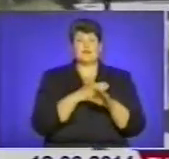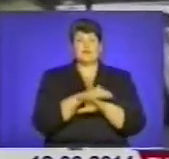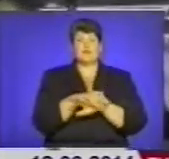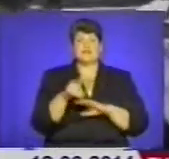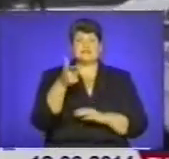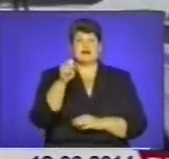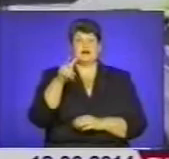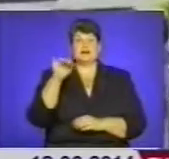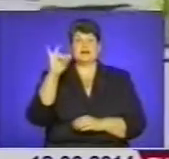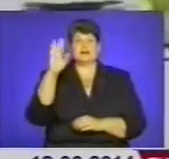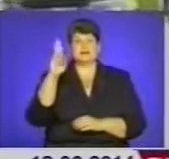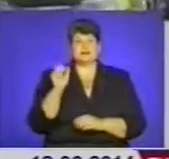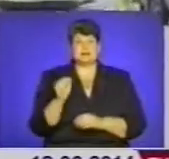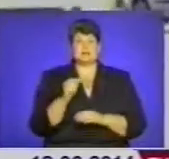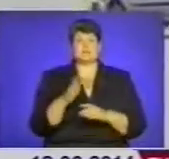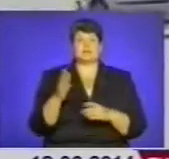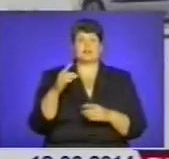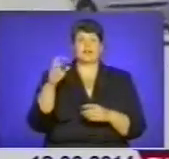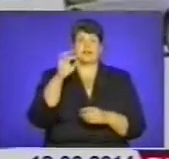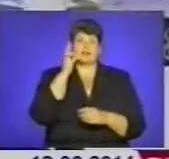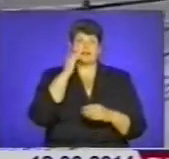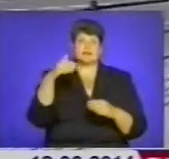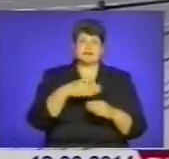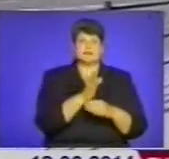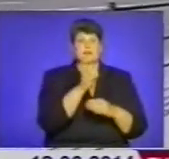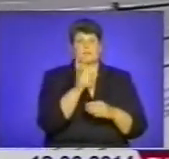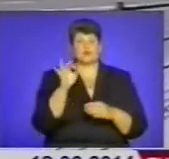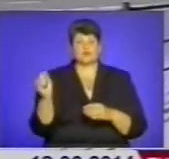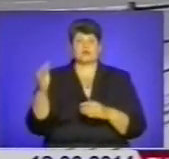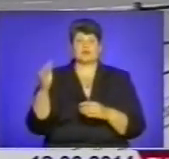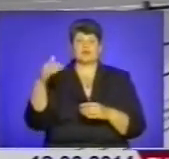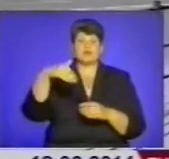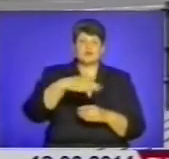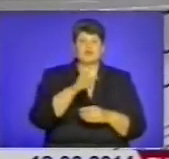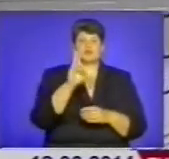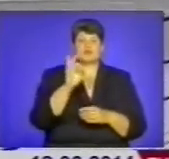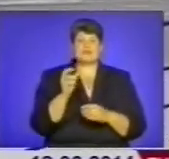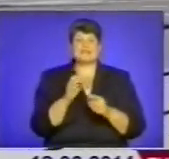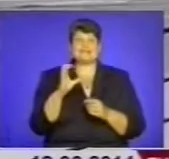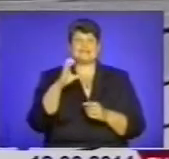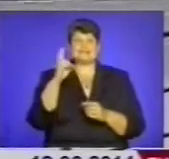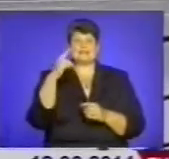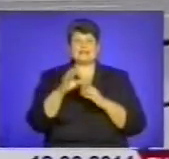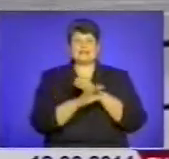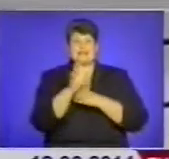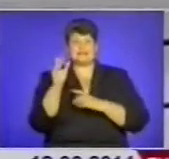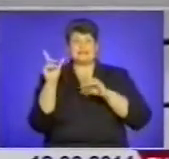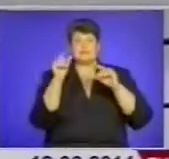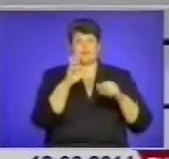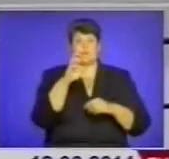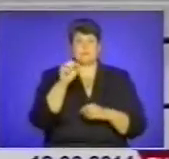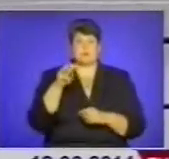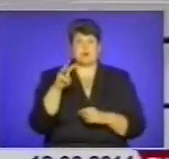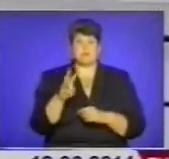водії повертають на вулицю Лисенка, далі Монюшка та Шопена. І через східний заїжджають на БАМ. Звідти за